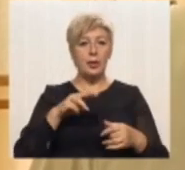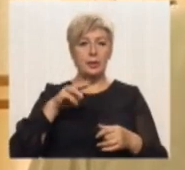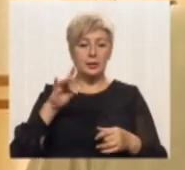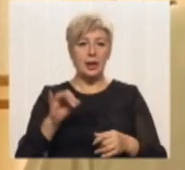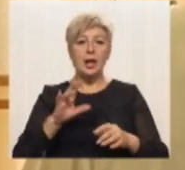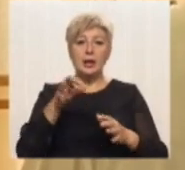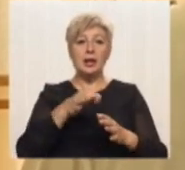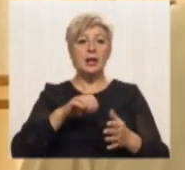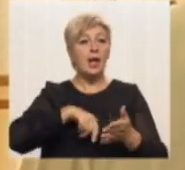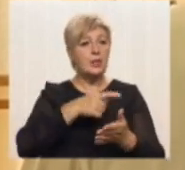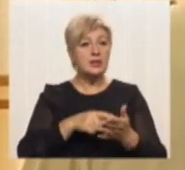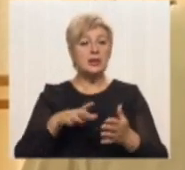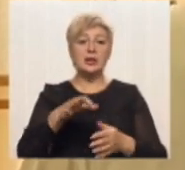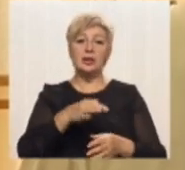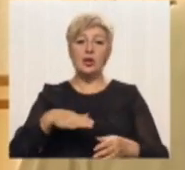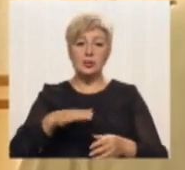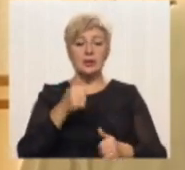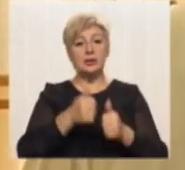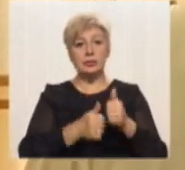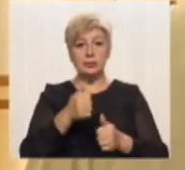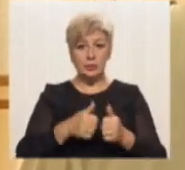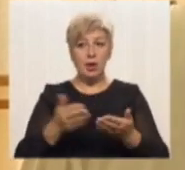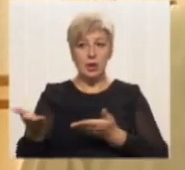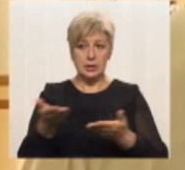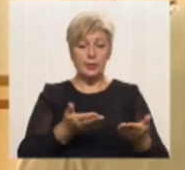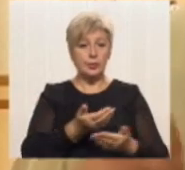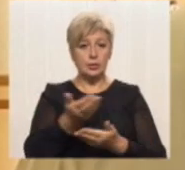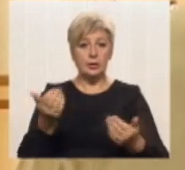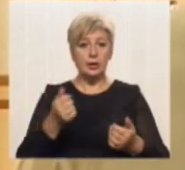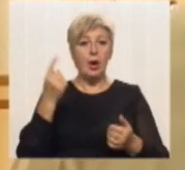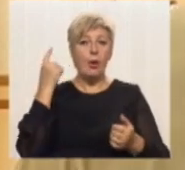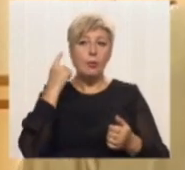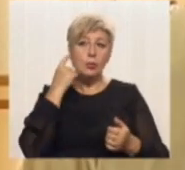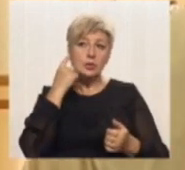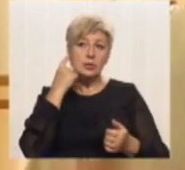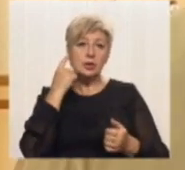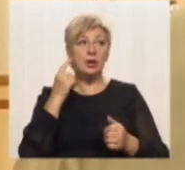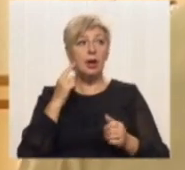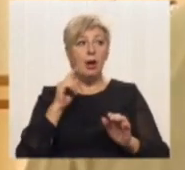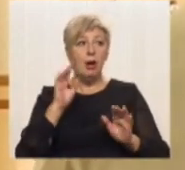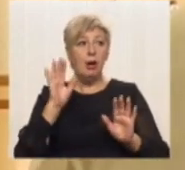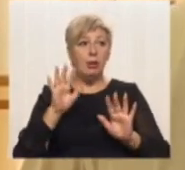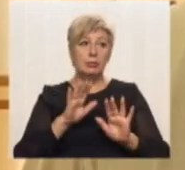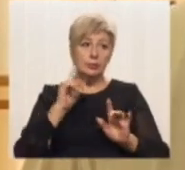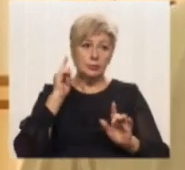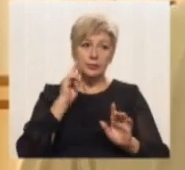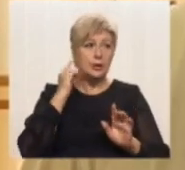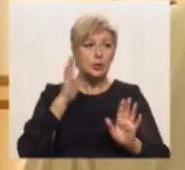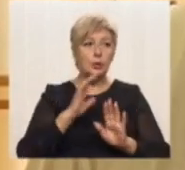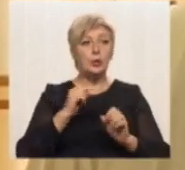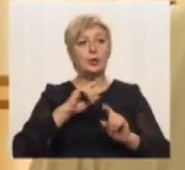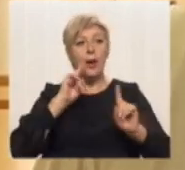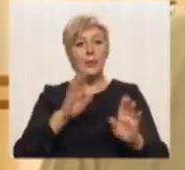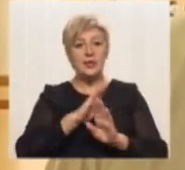на міських, і на обласних конкурсах її запрошували. Музика, вони чують рід і співають пісні руками. Усі вони